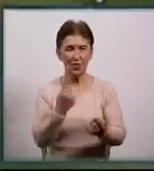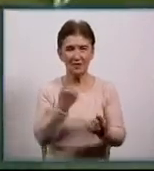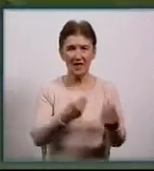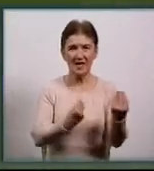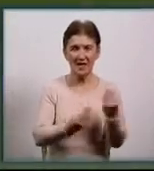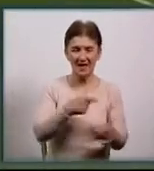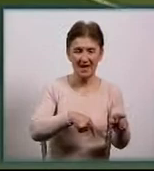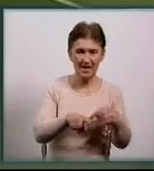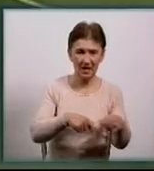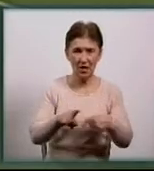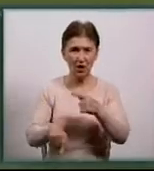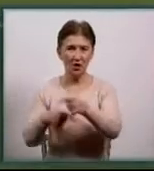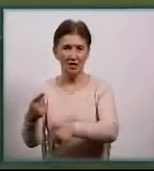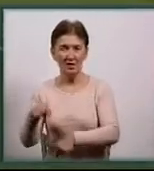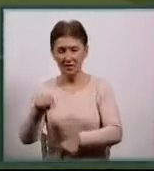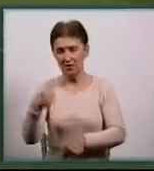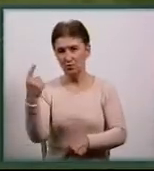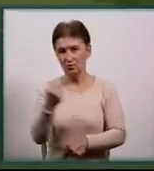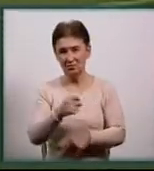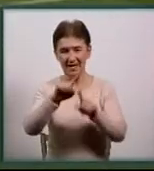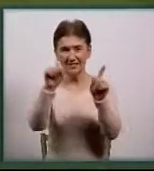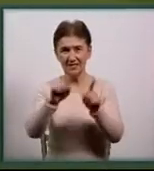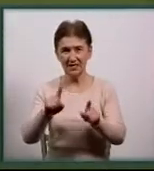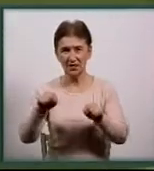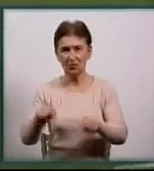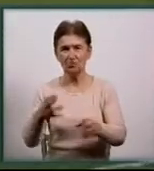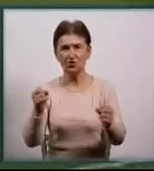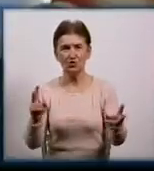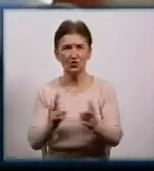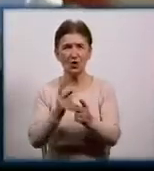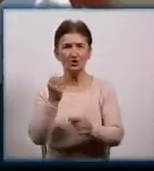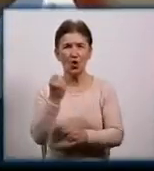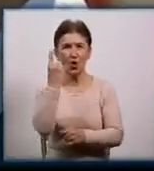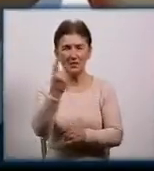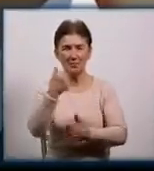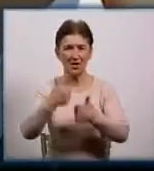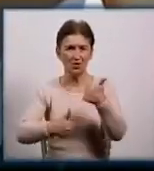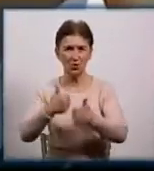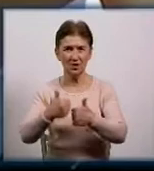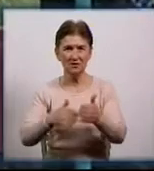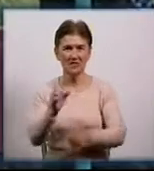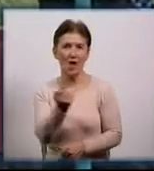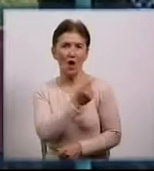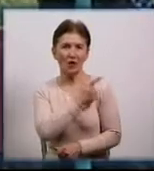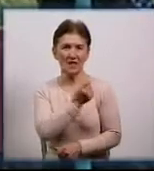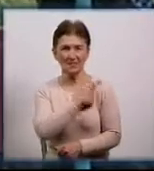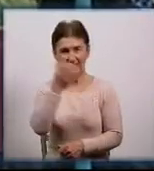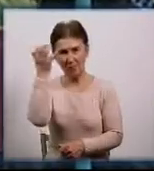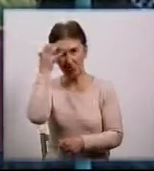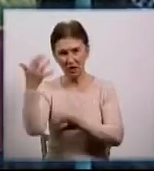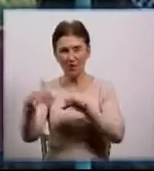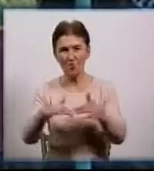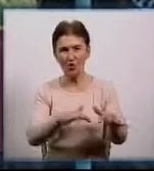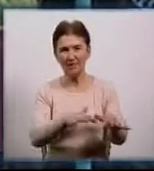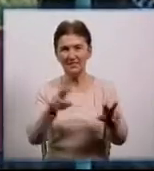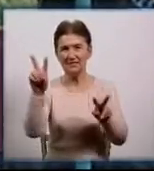наступному турі цієї неділі зірка вдома зустрічається зі ще одним конкурентом за місце у прем'єр-лізі одеським чорноморцем. Олександр